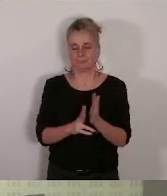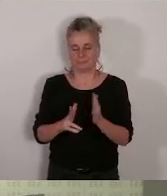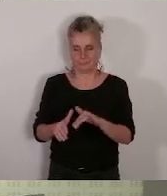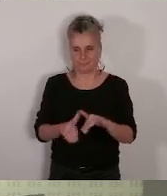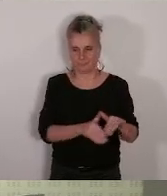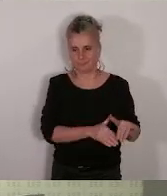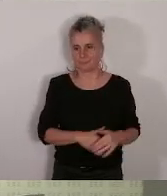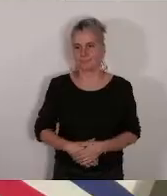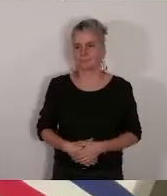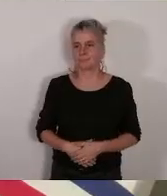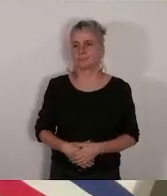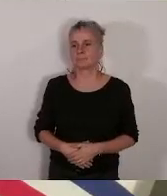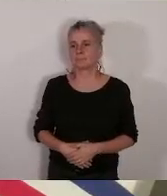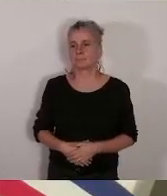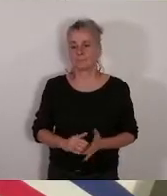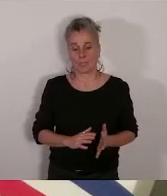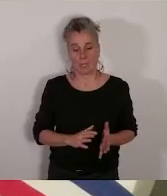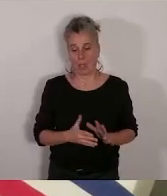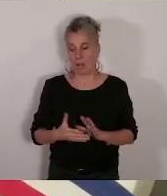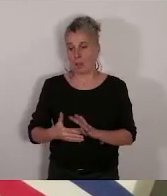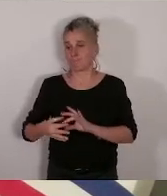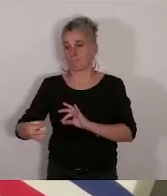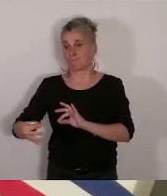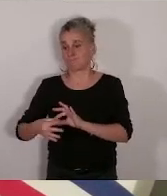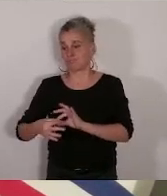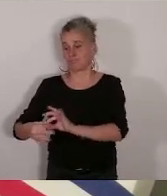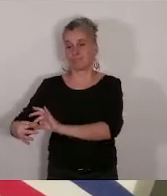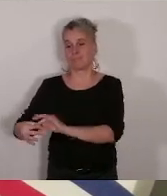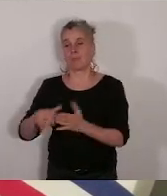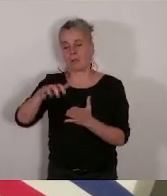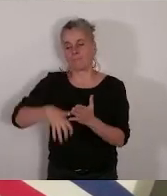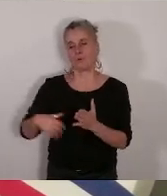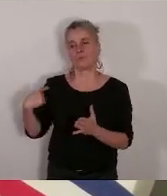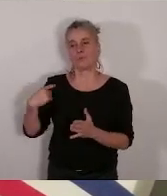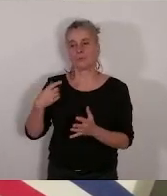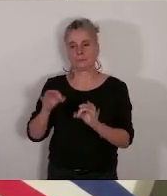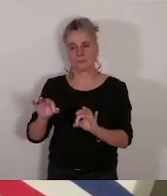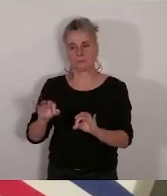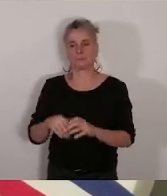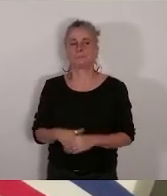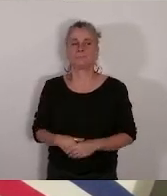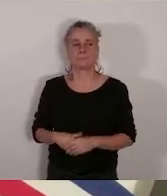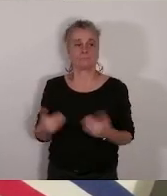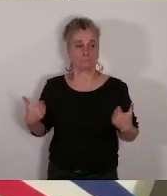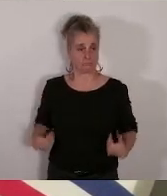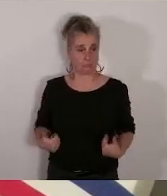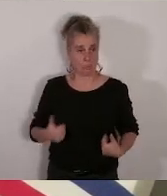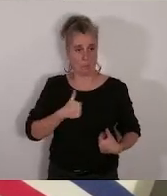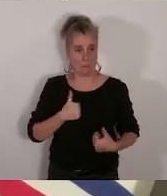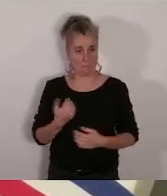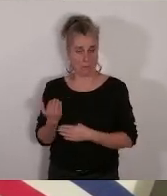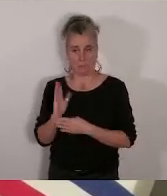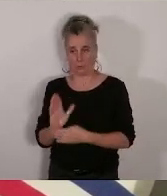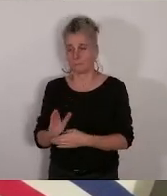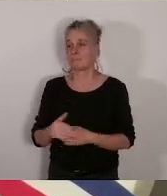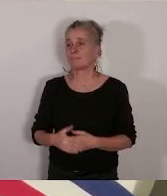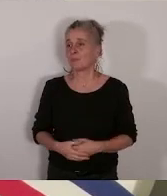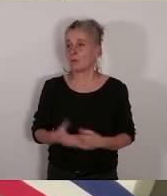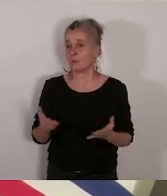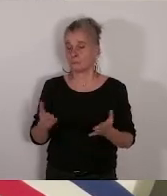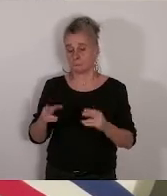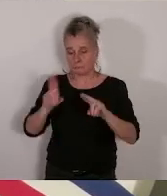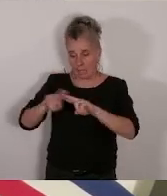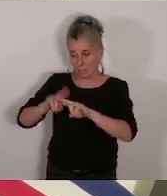ce qui fait la transition vers le rapport numéro 10 que je vous présente alors là qui est le cas d'une réhabilitation